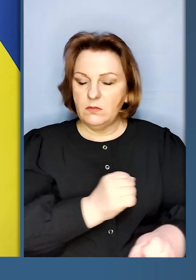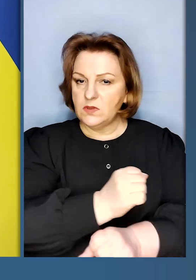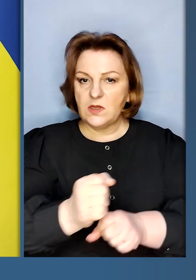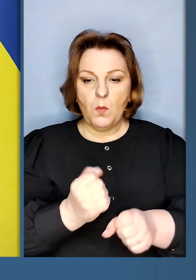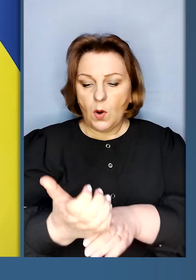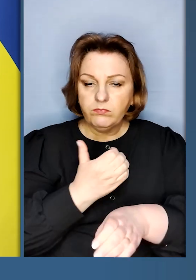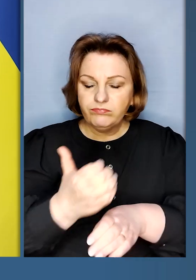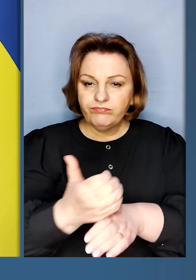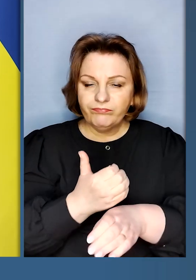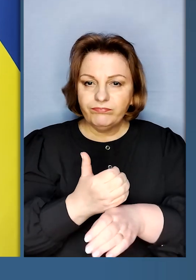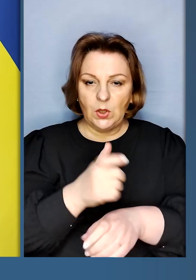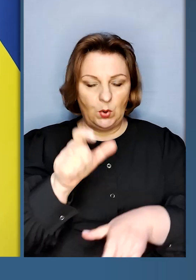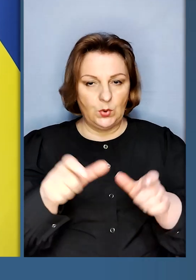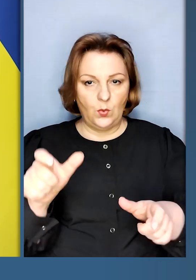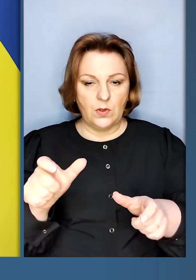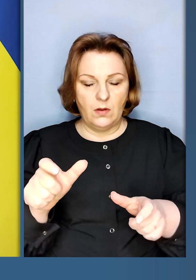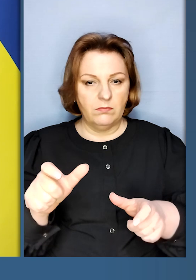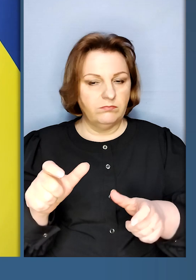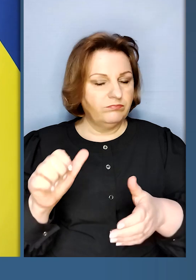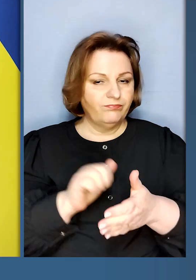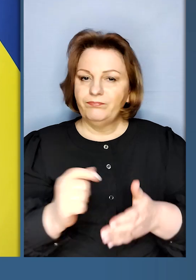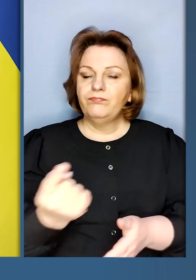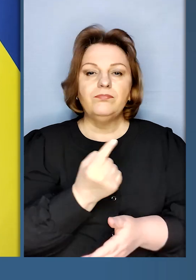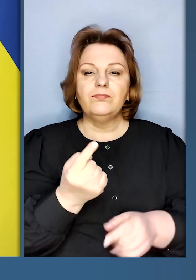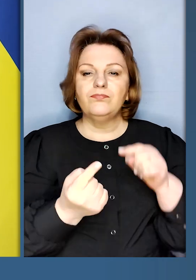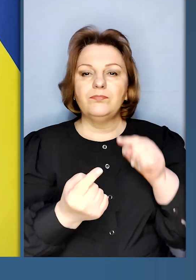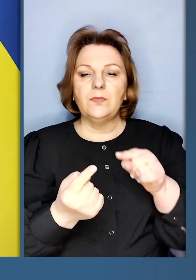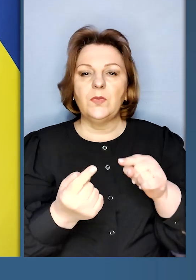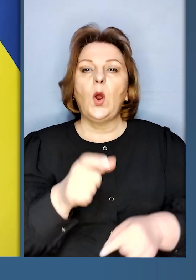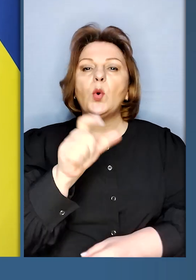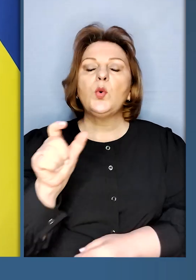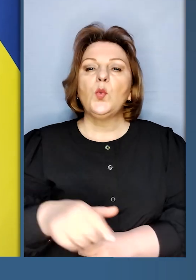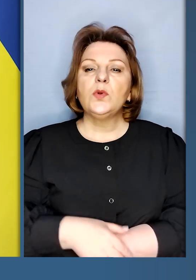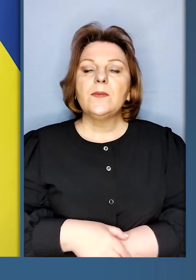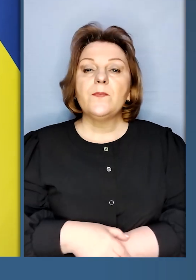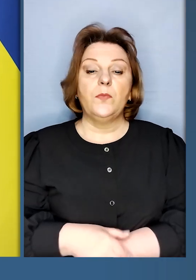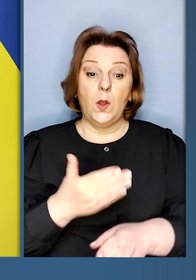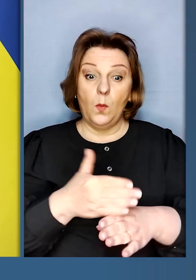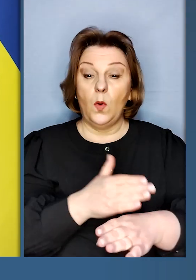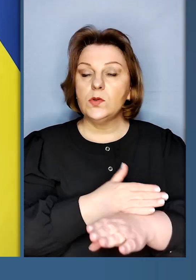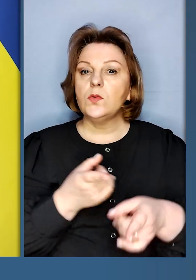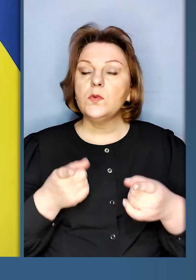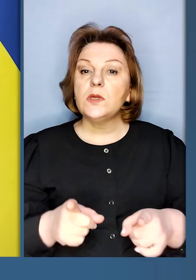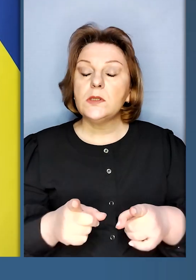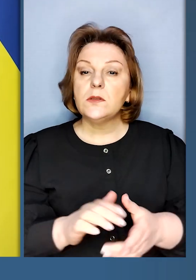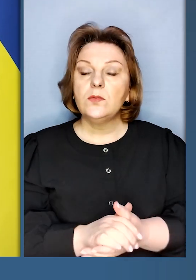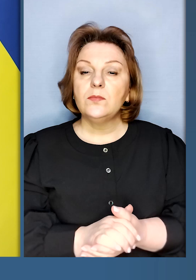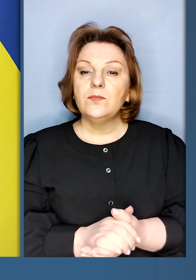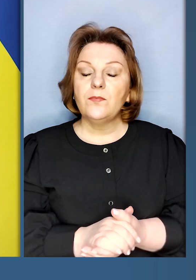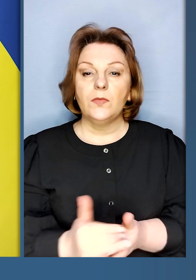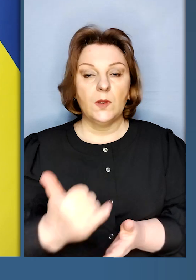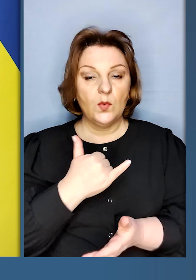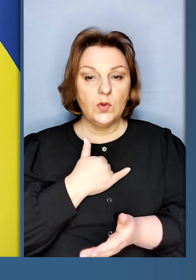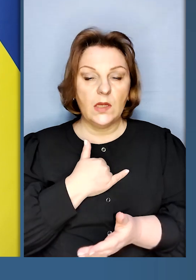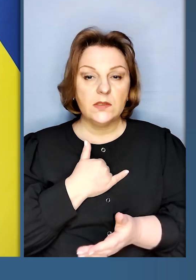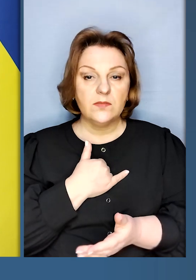зброя, люди. Фактор номер один – люди. І дійсно поступово